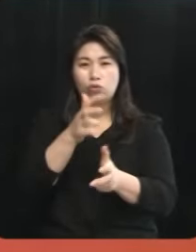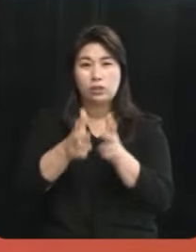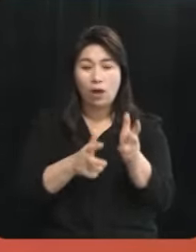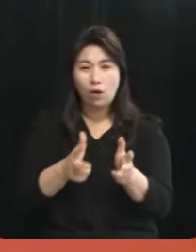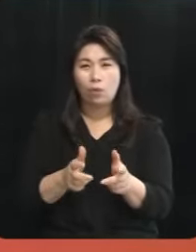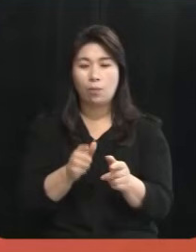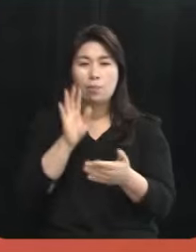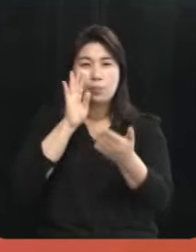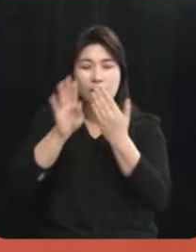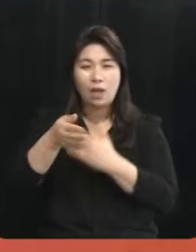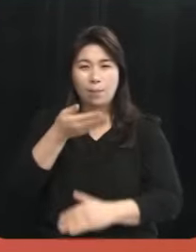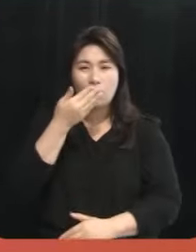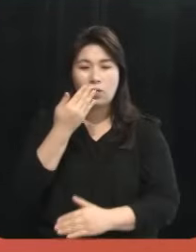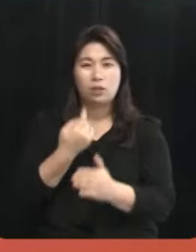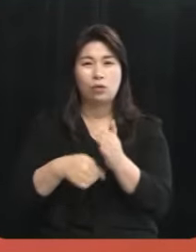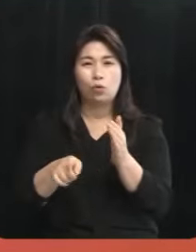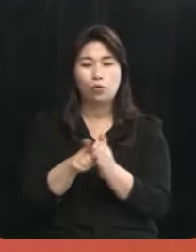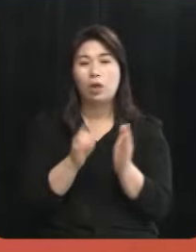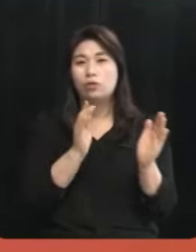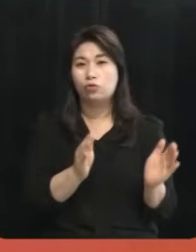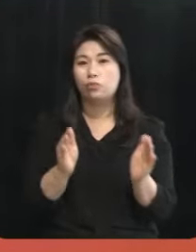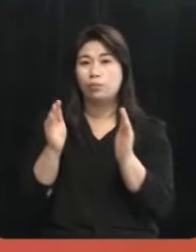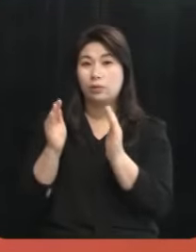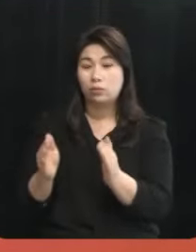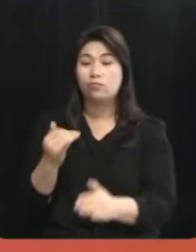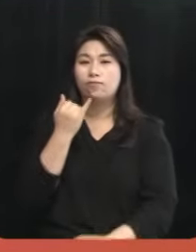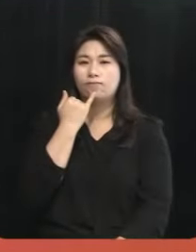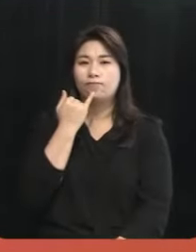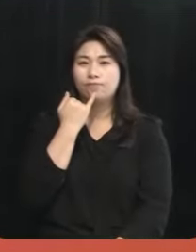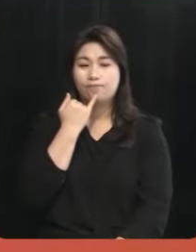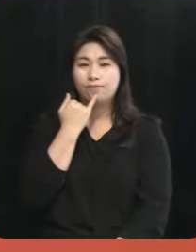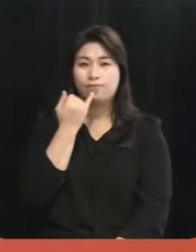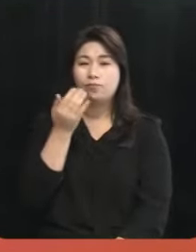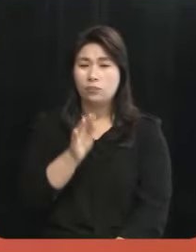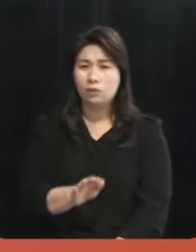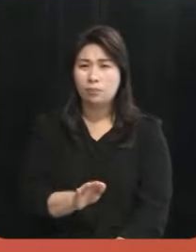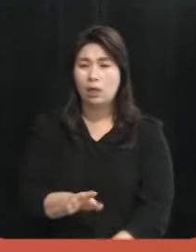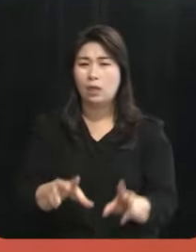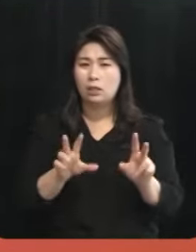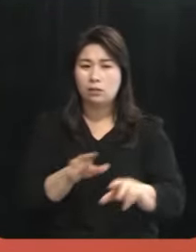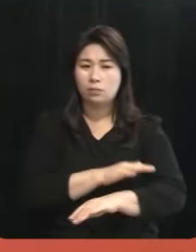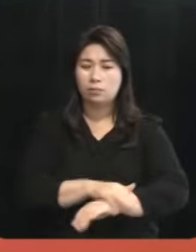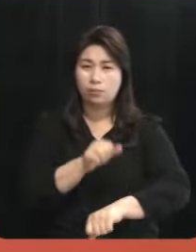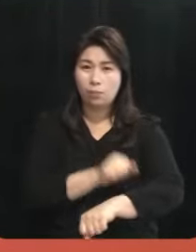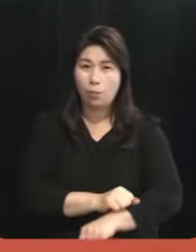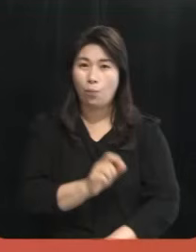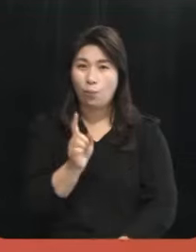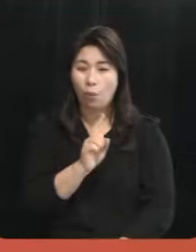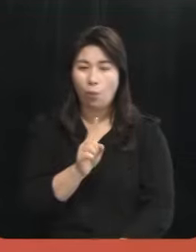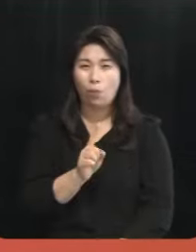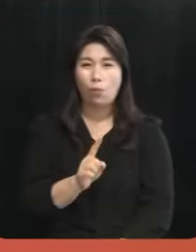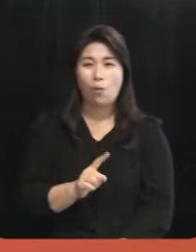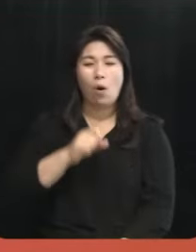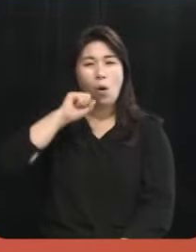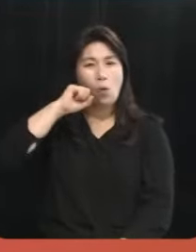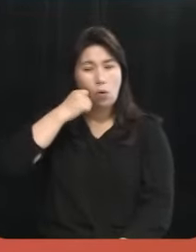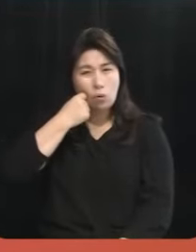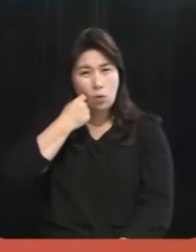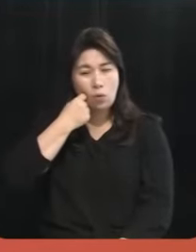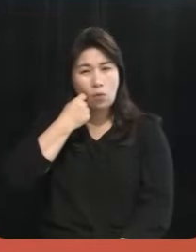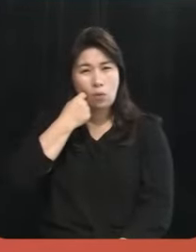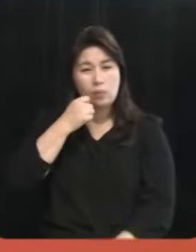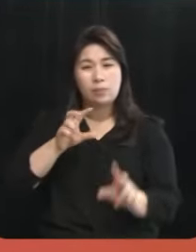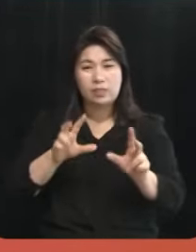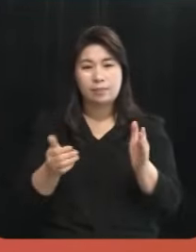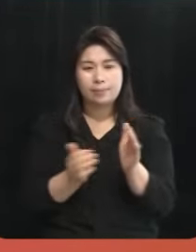먹거리를 위한 그러한 준비는 괜찮다고 보고 있는데 그러나 지금 잘할 수 있는 거 지금 어려움에 처한 이제까지